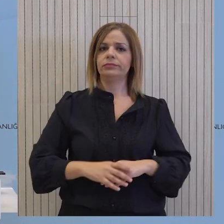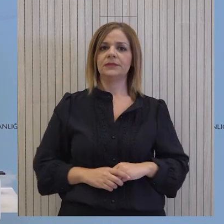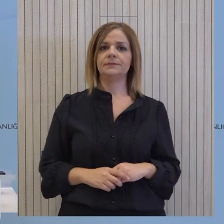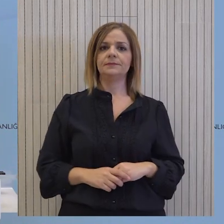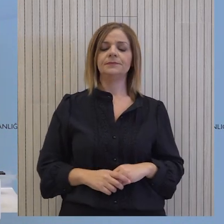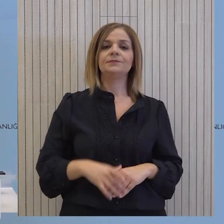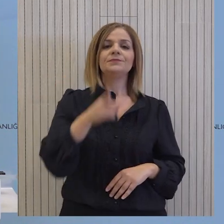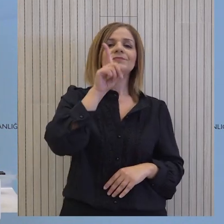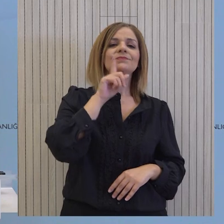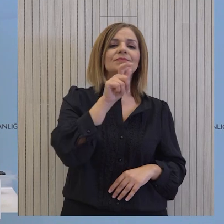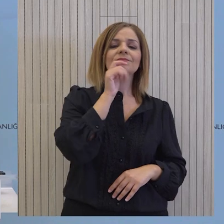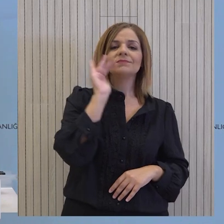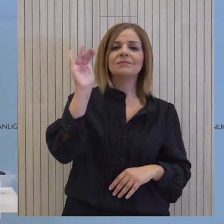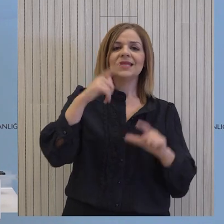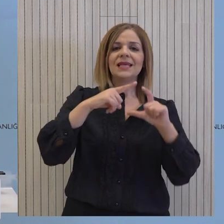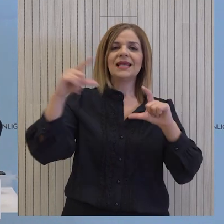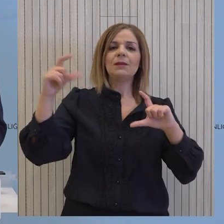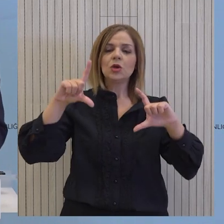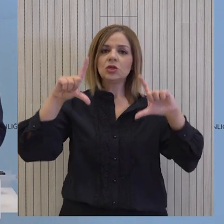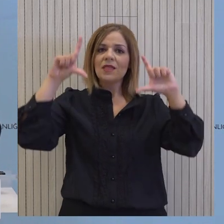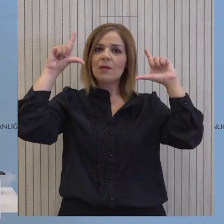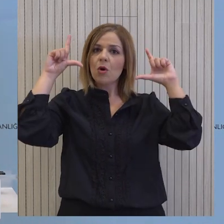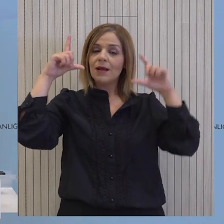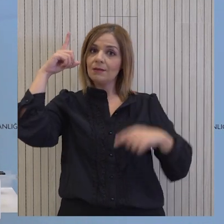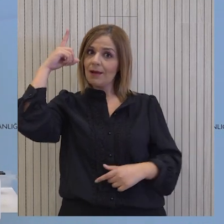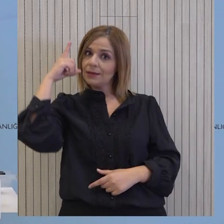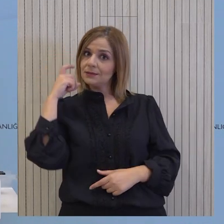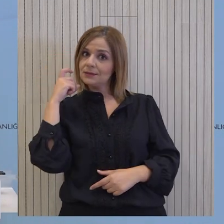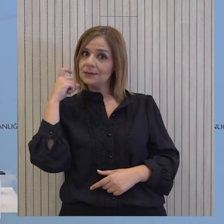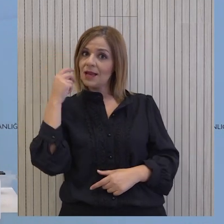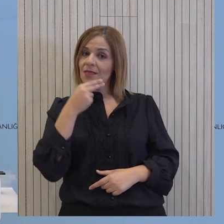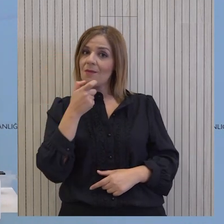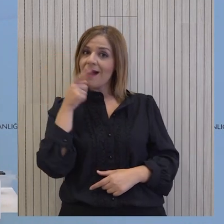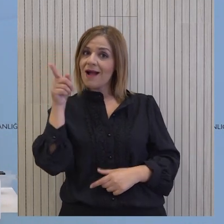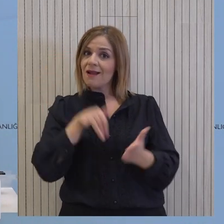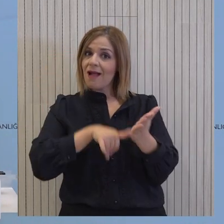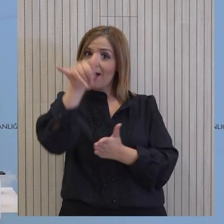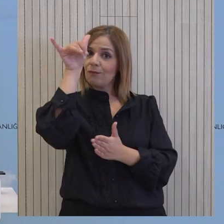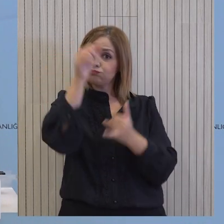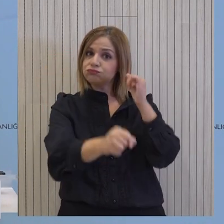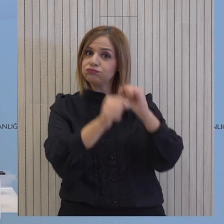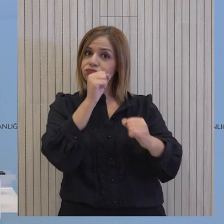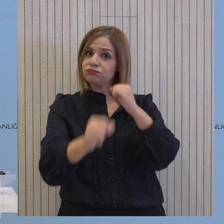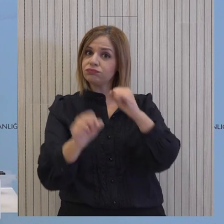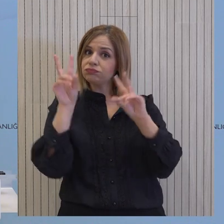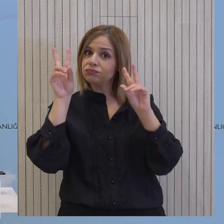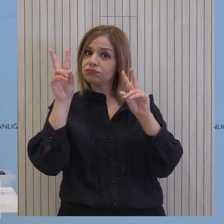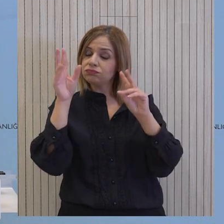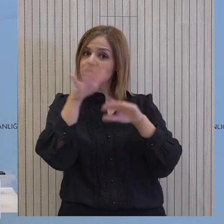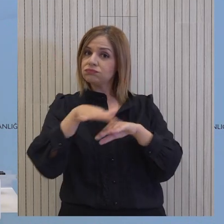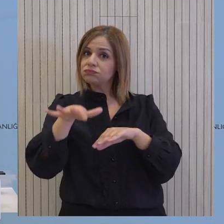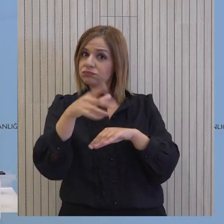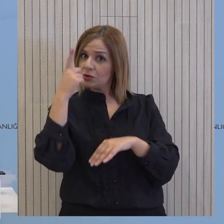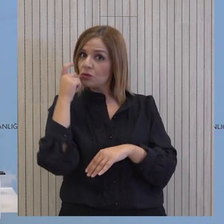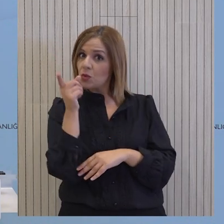Η Κυπριακή Δημοκρατία γνώριζε για τα βρετθανικά χτυπήματα από ότι οι εισβάσεις ακροβηρίου